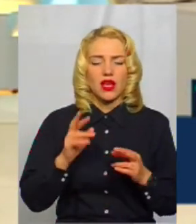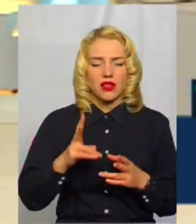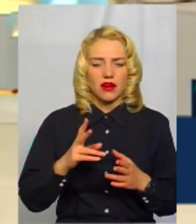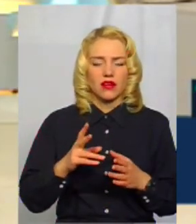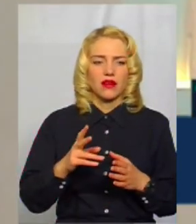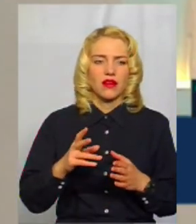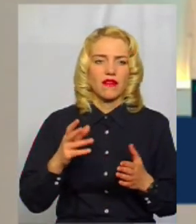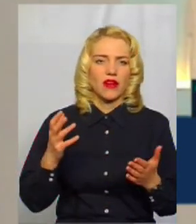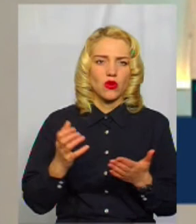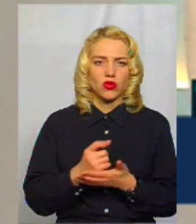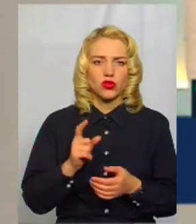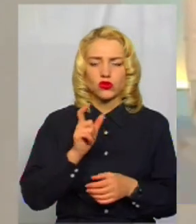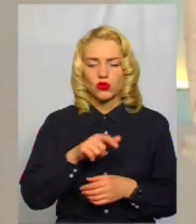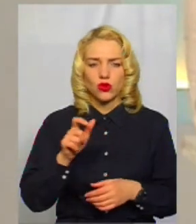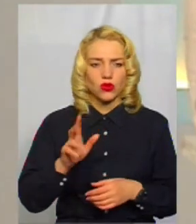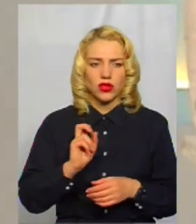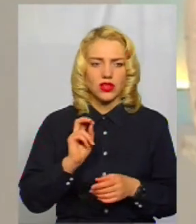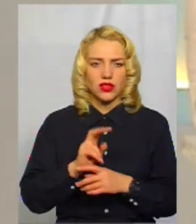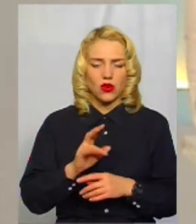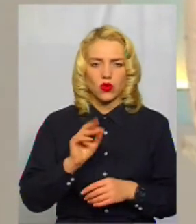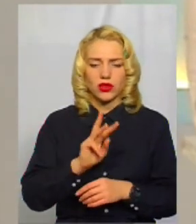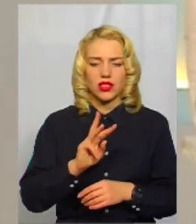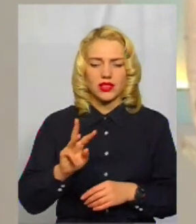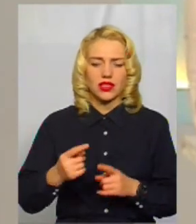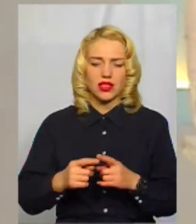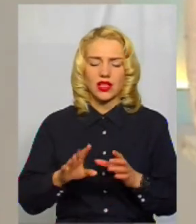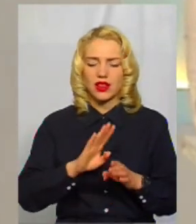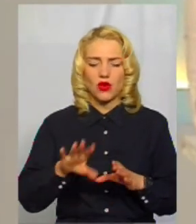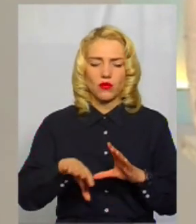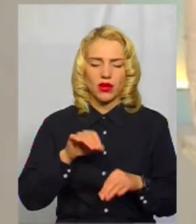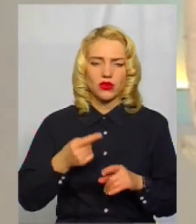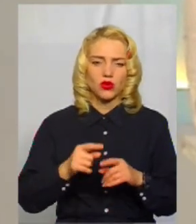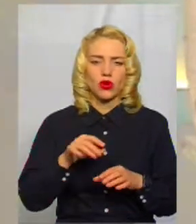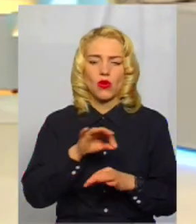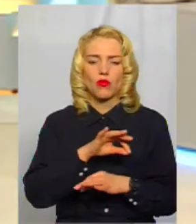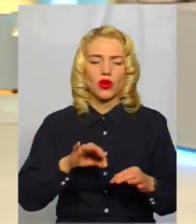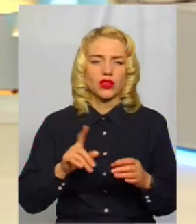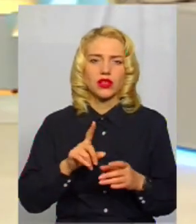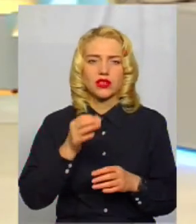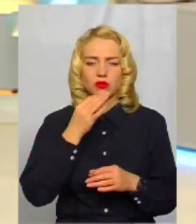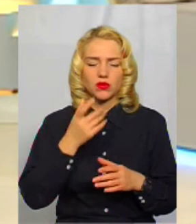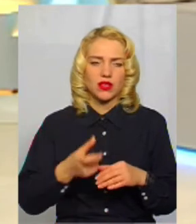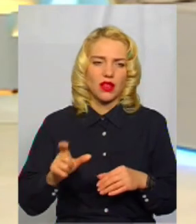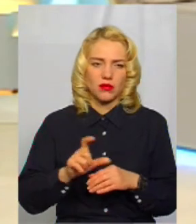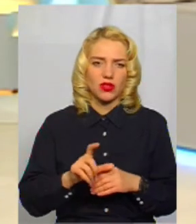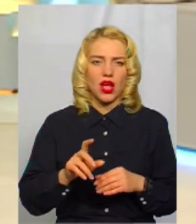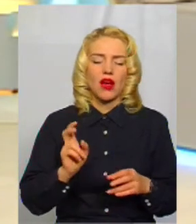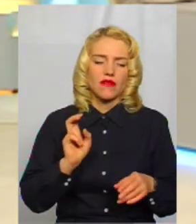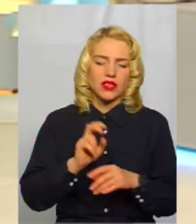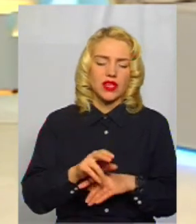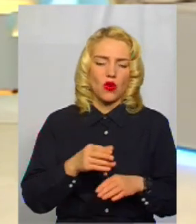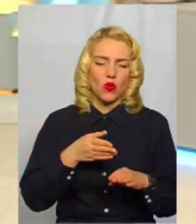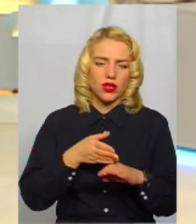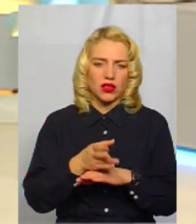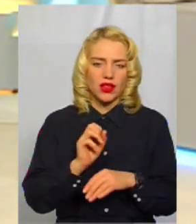Виходить, що люди не заходять на сайт і не обирають той проєкт, який їм сподобався найбільше, а вони заходять на сайт і одразу голосують за